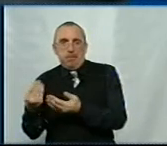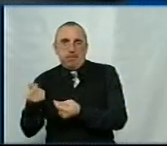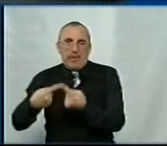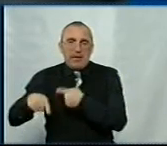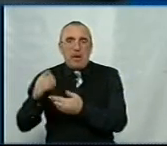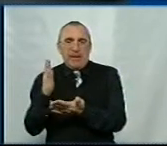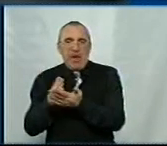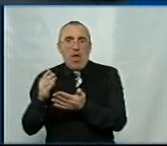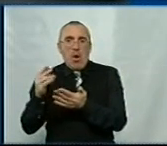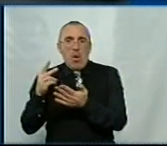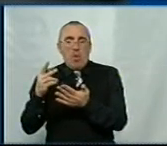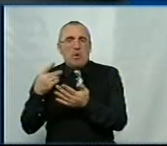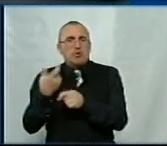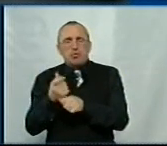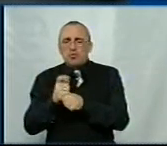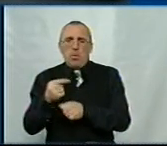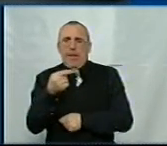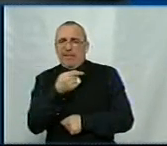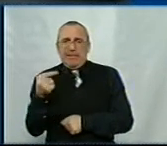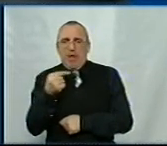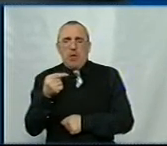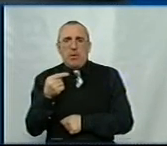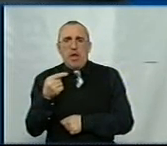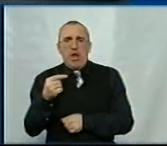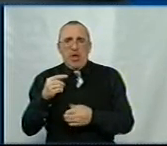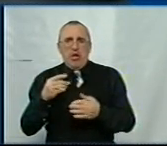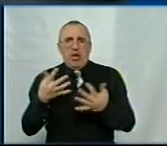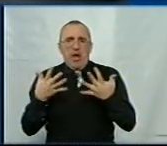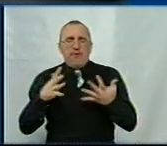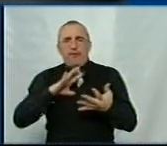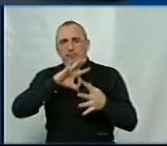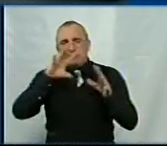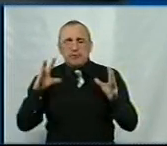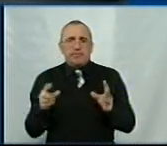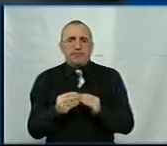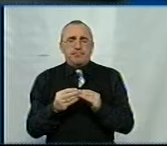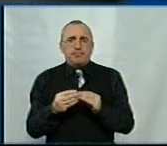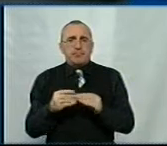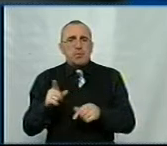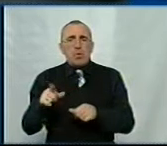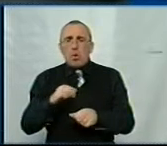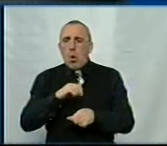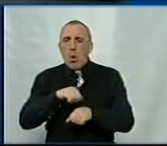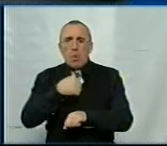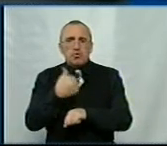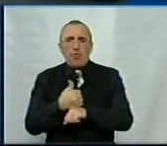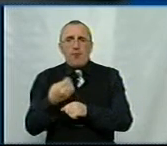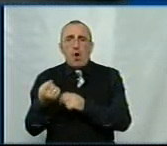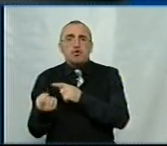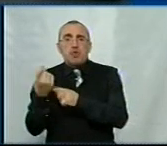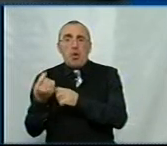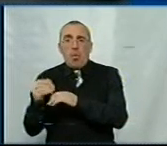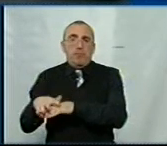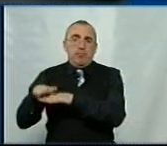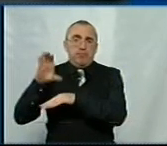маємо. Це дуже негативне явище в цілому в Це основне жирово для підвищення зборів. Про це говорять всі